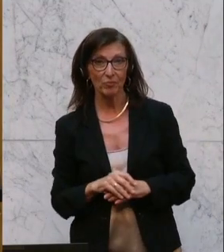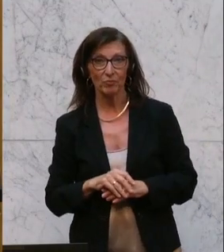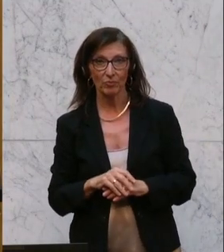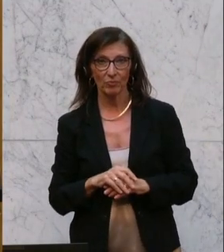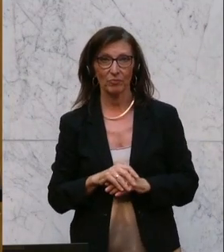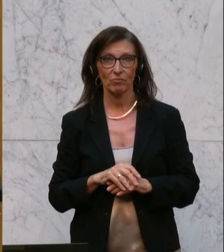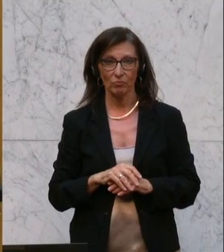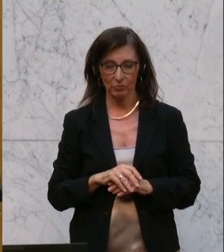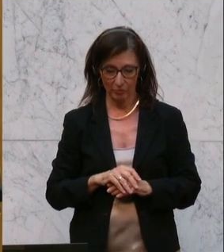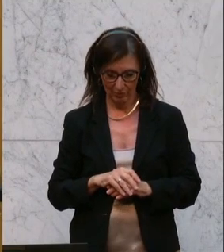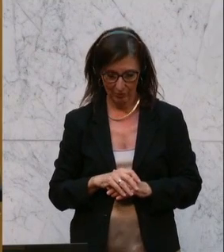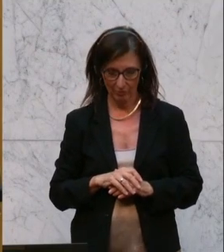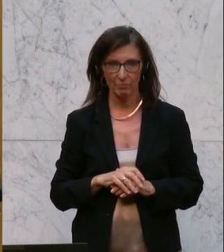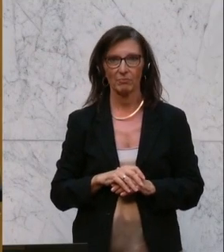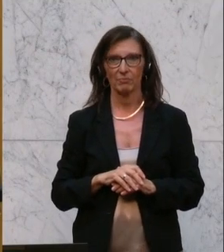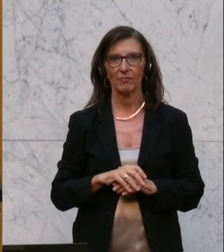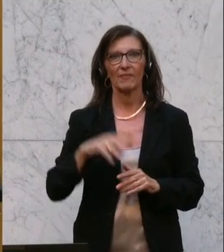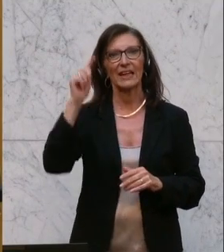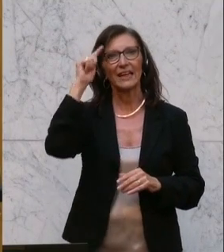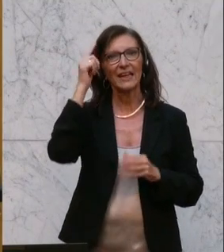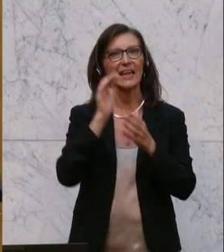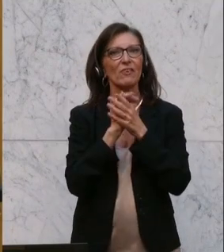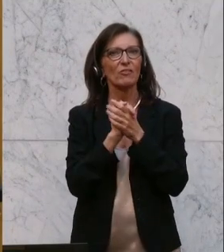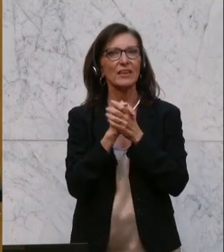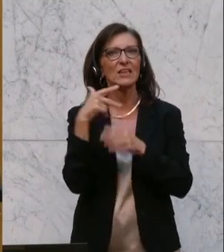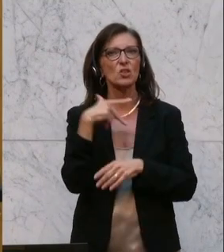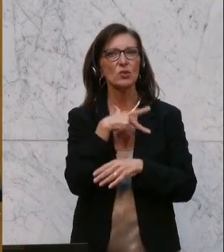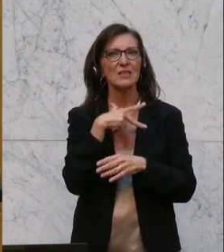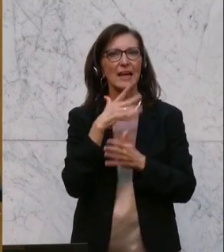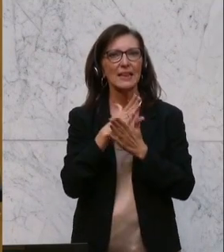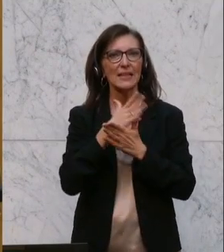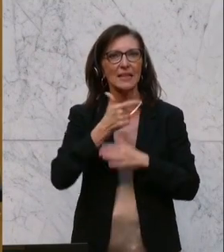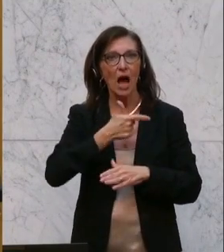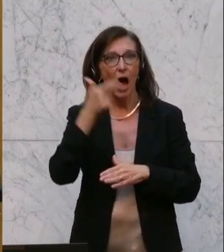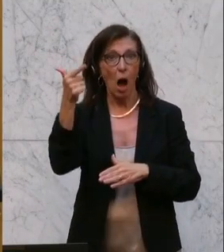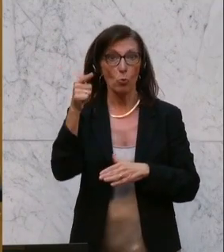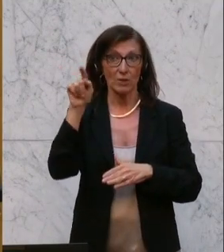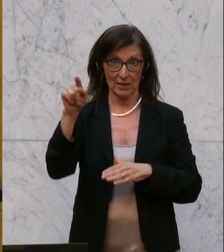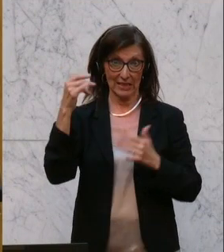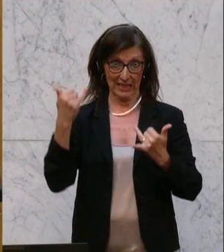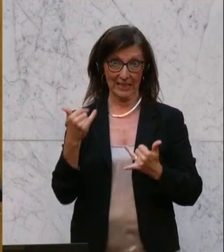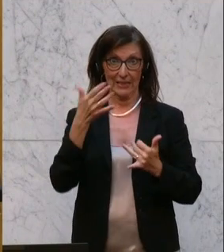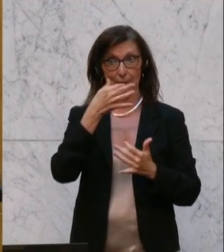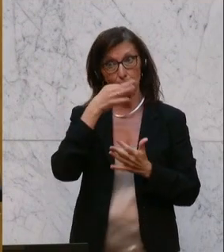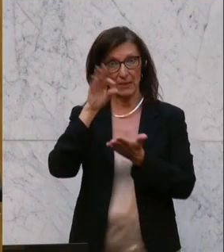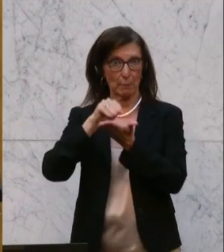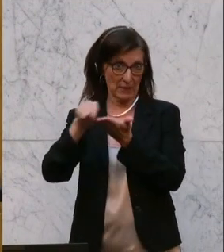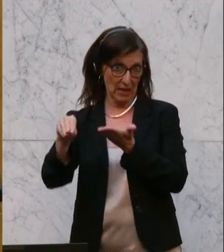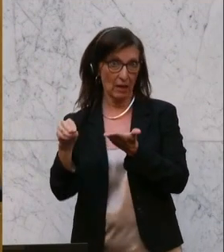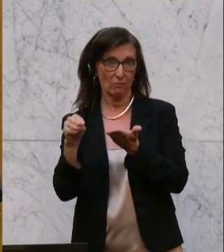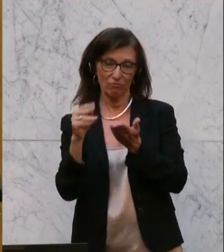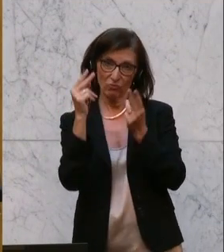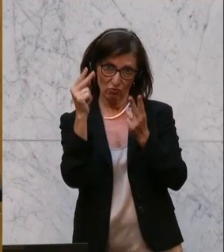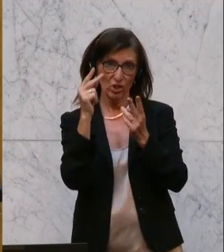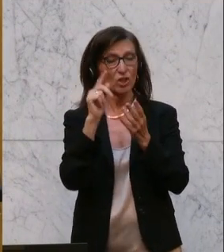dass das Gedenkfriedens- und der Sozialdienst im Ausland besser dotiert wird. Auch das ist wichtig. Auch hier wird das